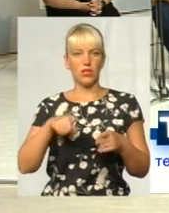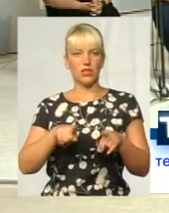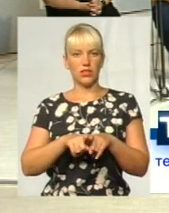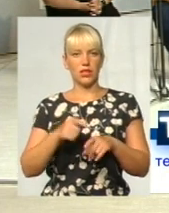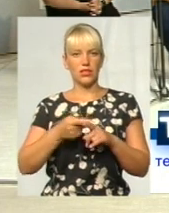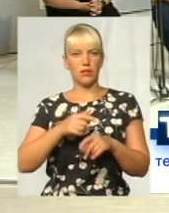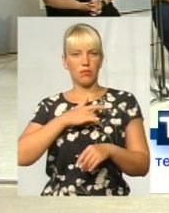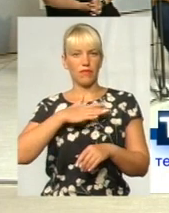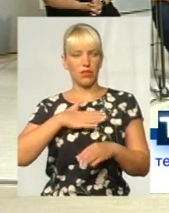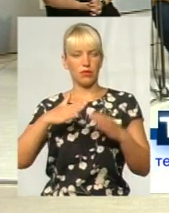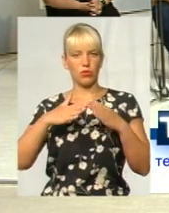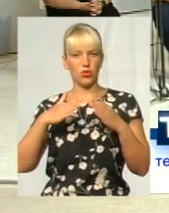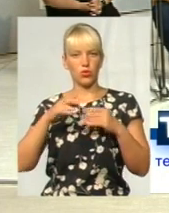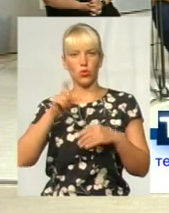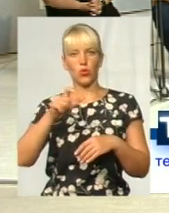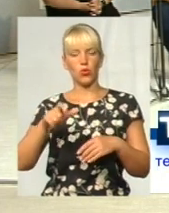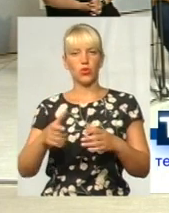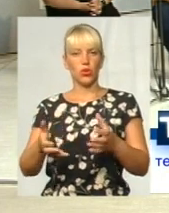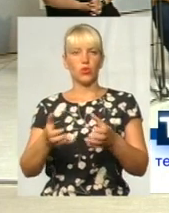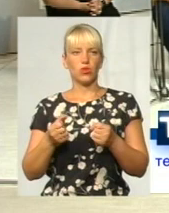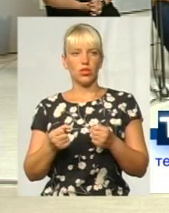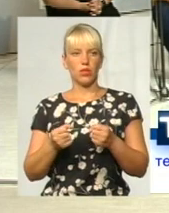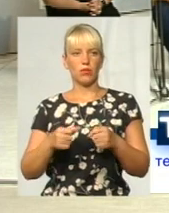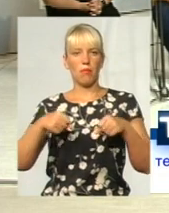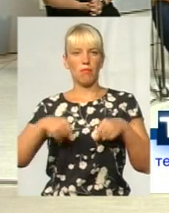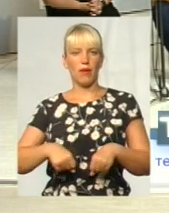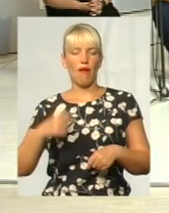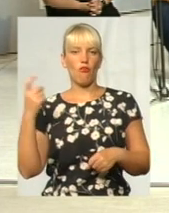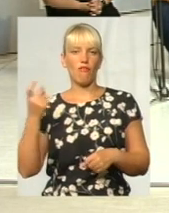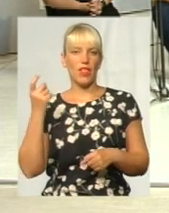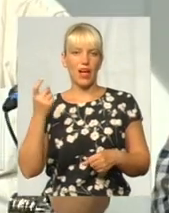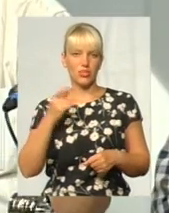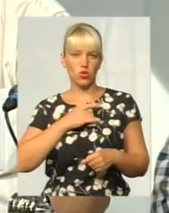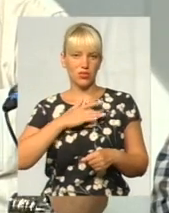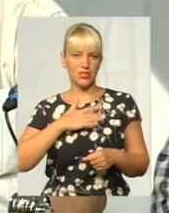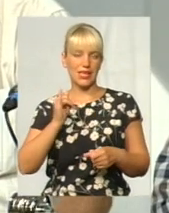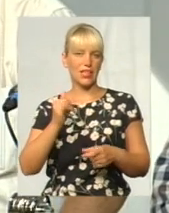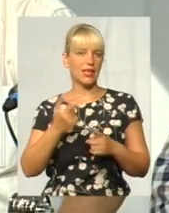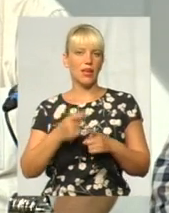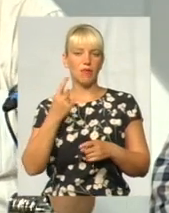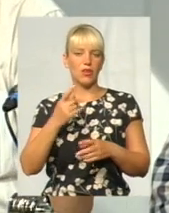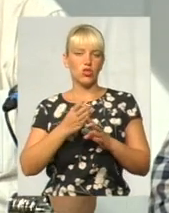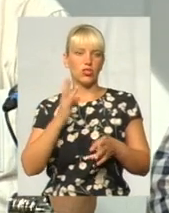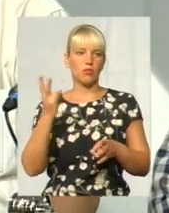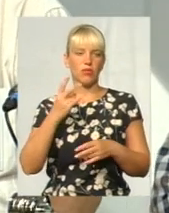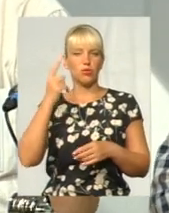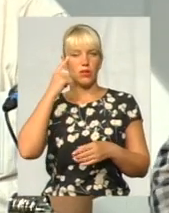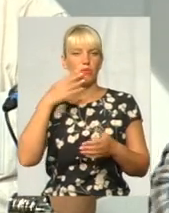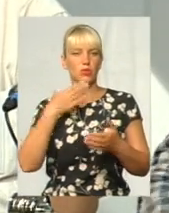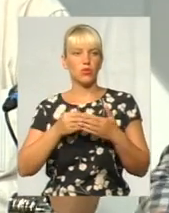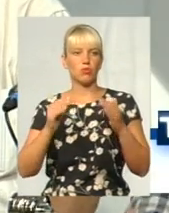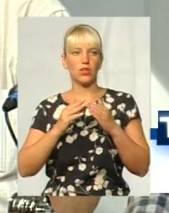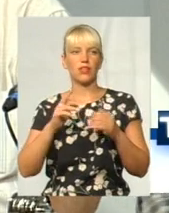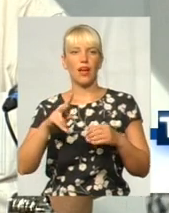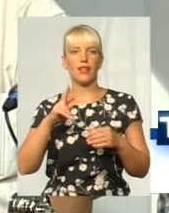Це приватний будинок. Люди отримали відповідні право власності. І вони повинні в першу чергу дбати за свою будівлю. Я і